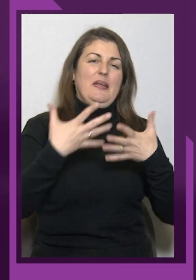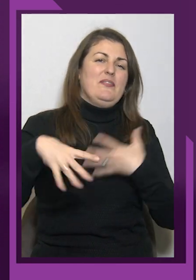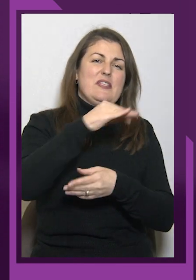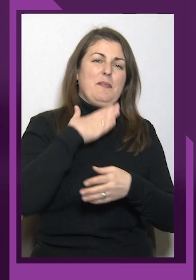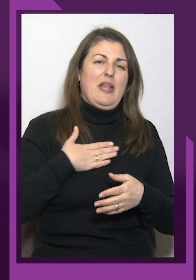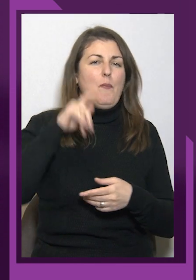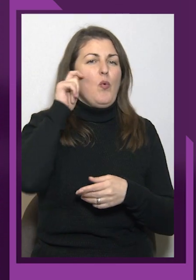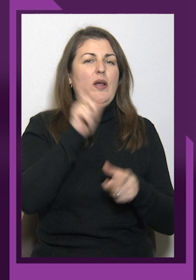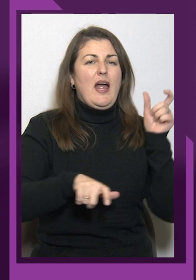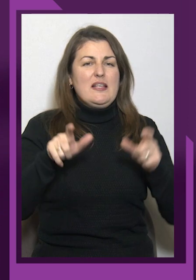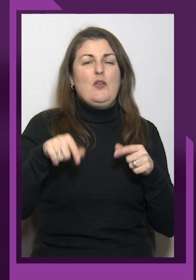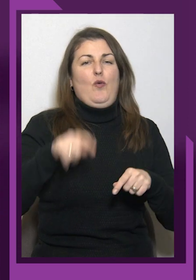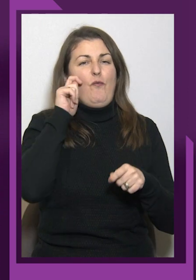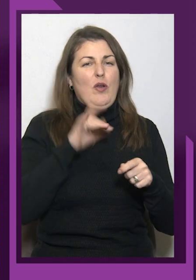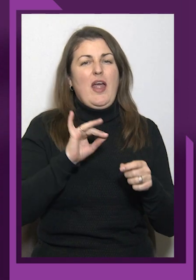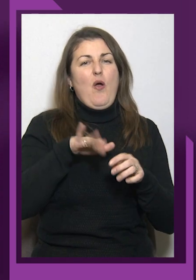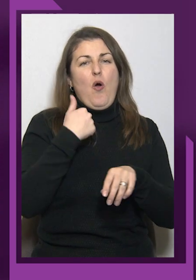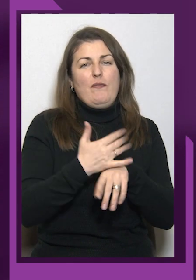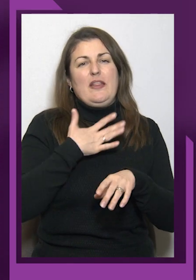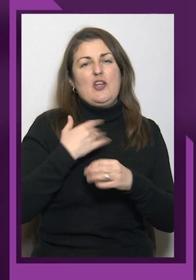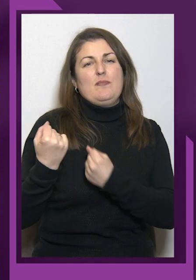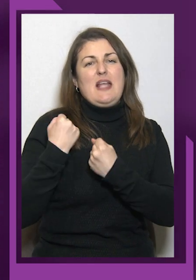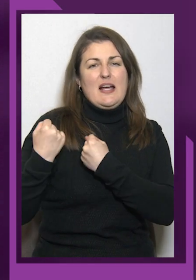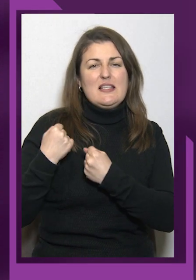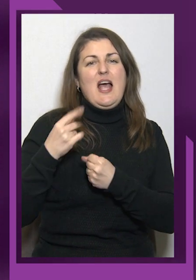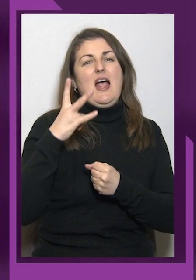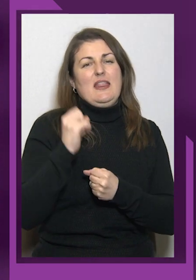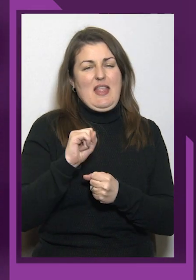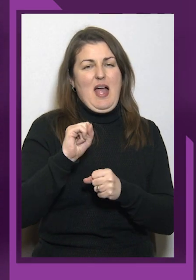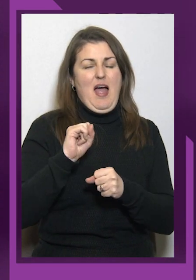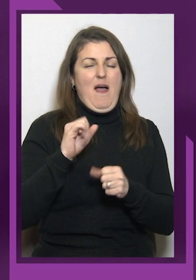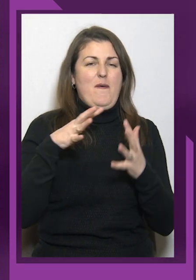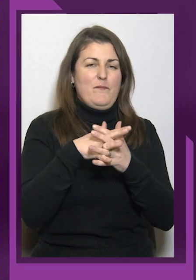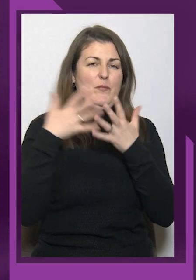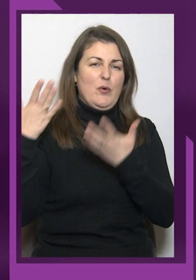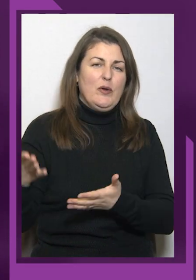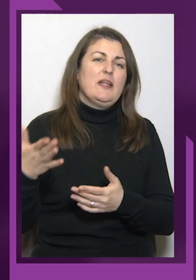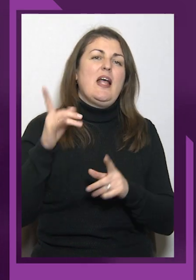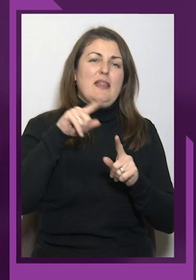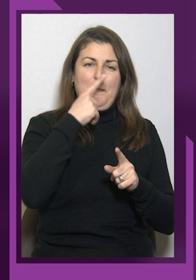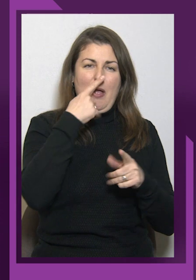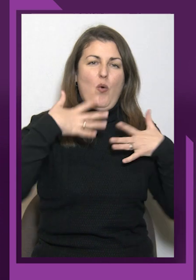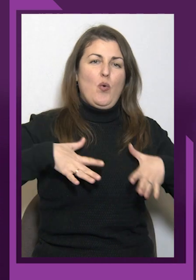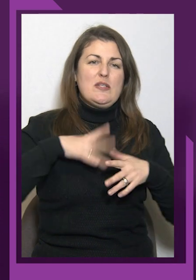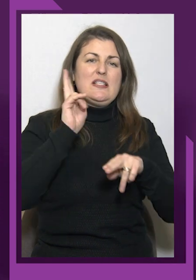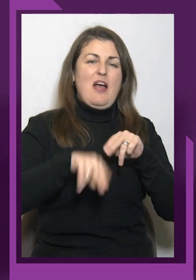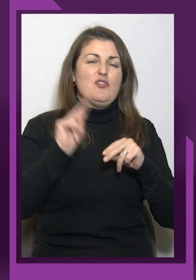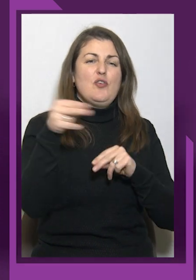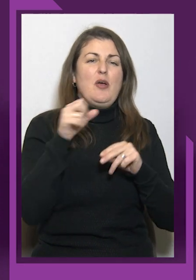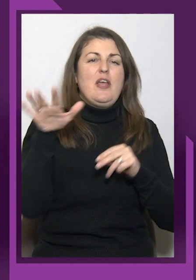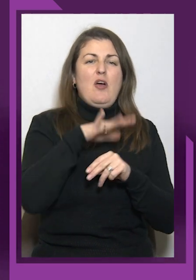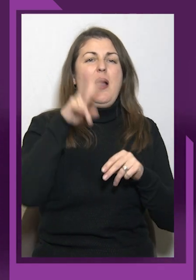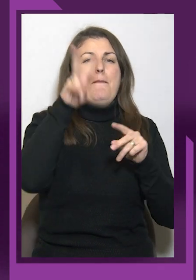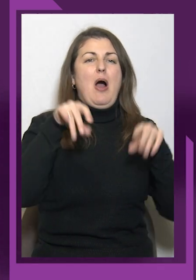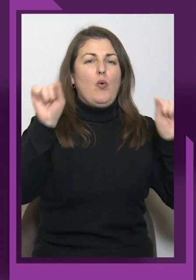українцям тут в Україні, головне нашим захисникам на передовій. Так, нещодавно в Грузії завершився чемпіонат Європи з